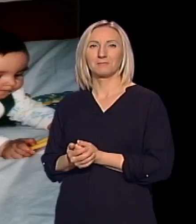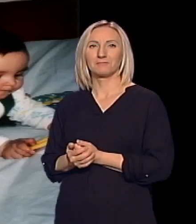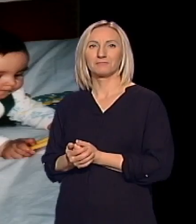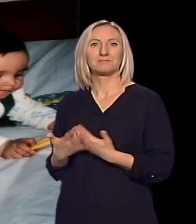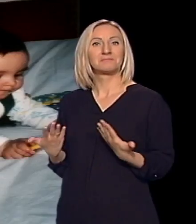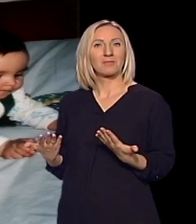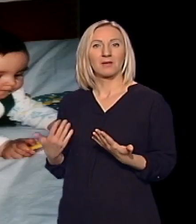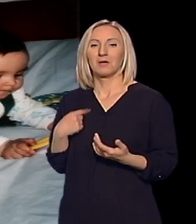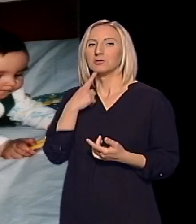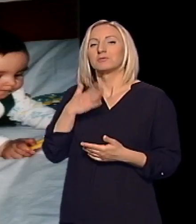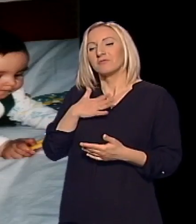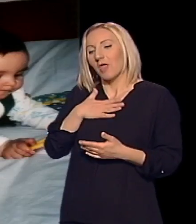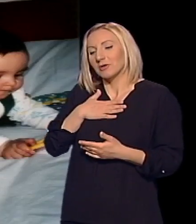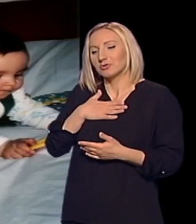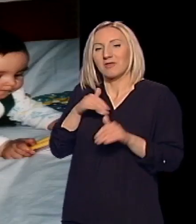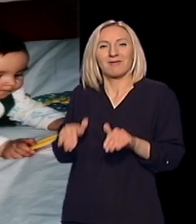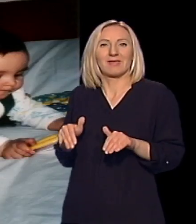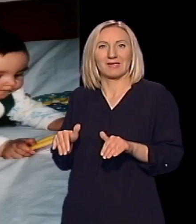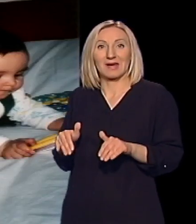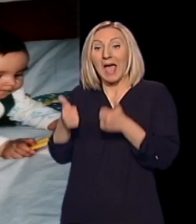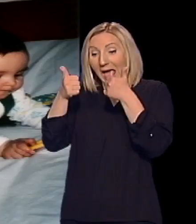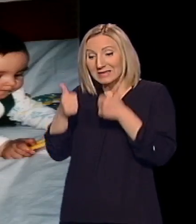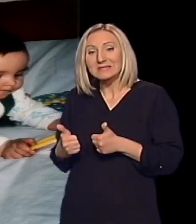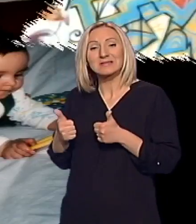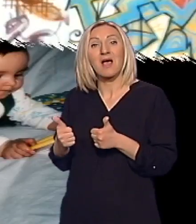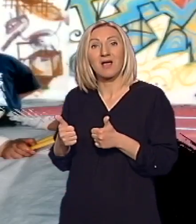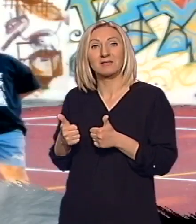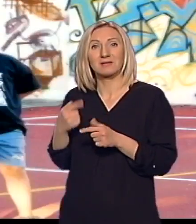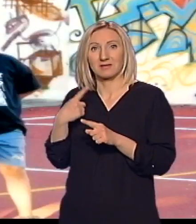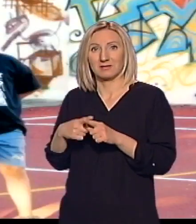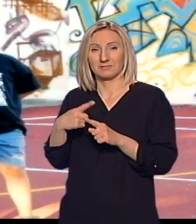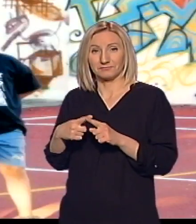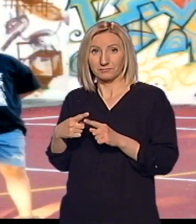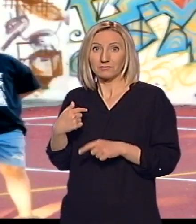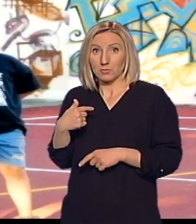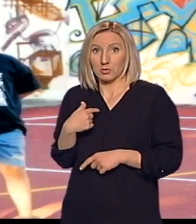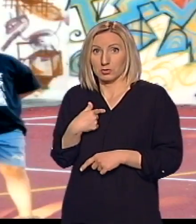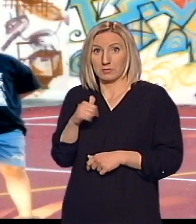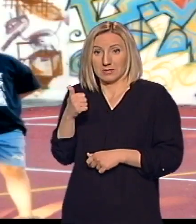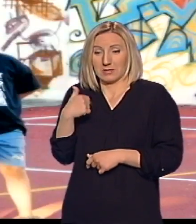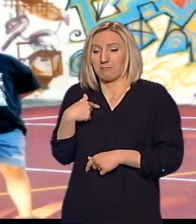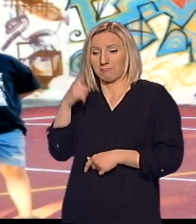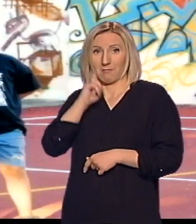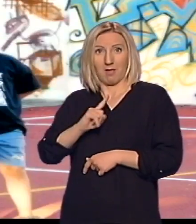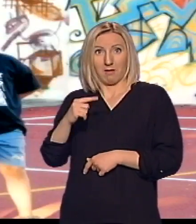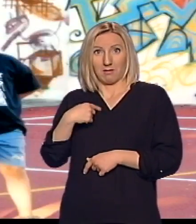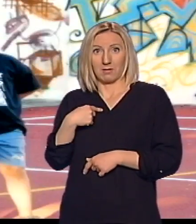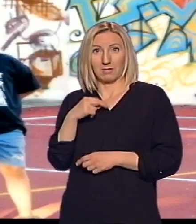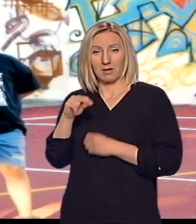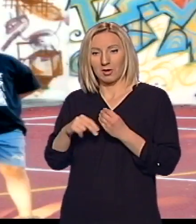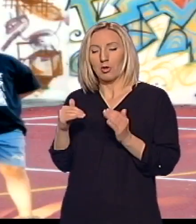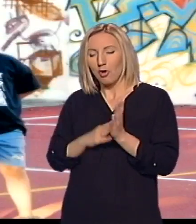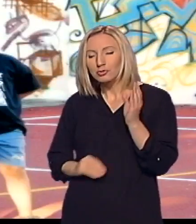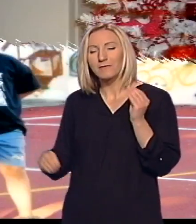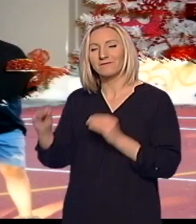da kažem, interne igrice. A sad, pošto sam ja postala roditelj, sad to nekako još više